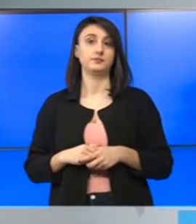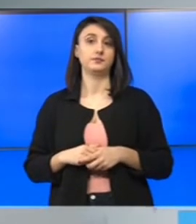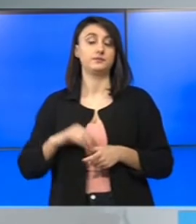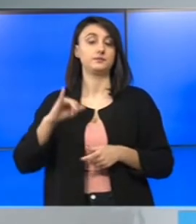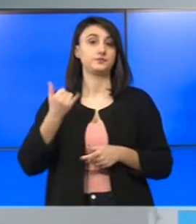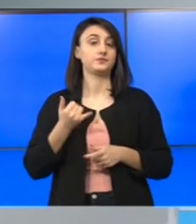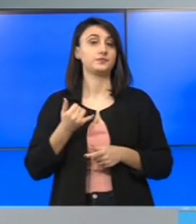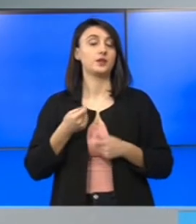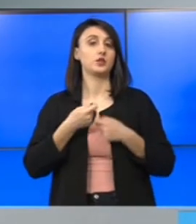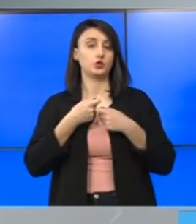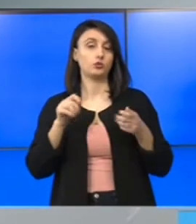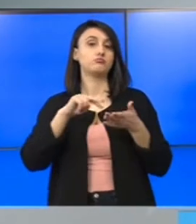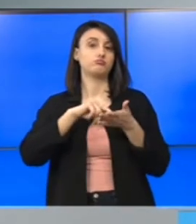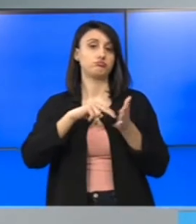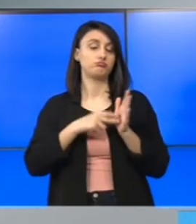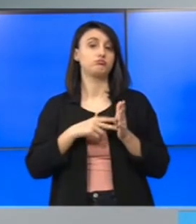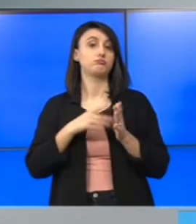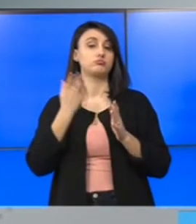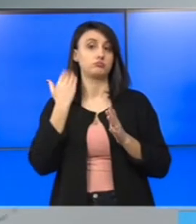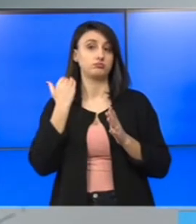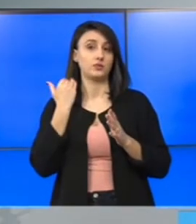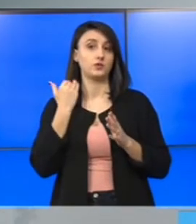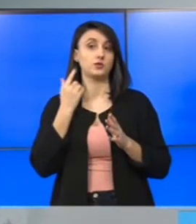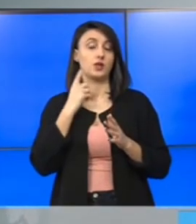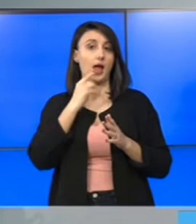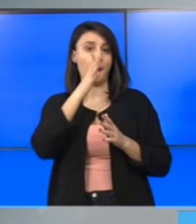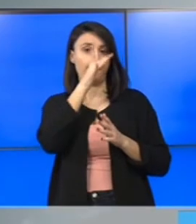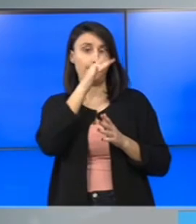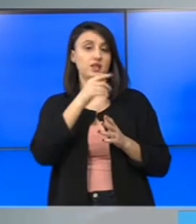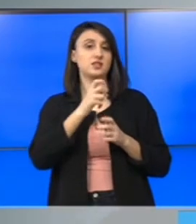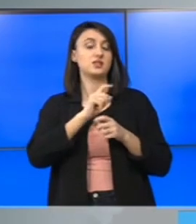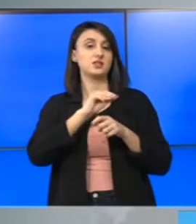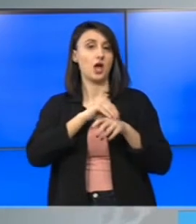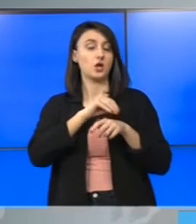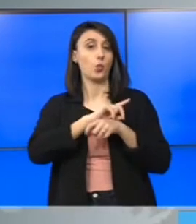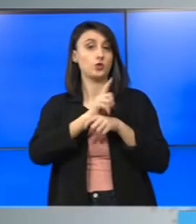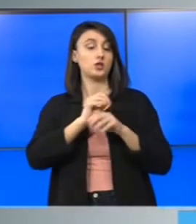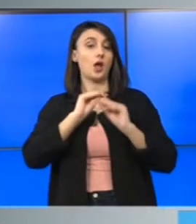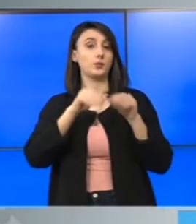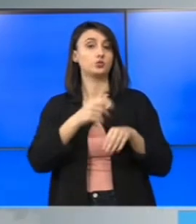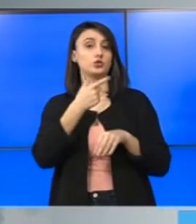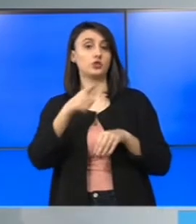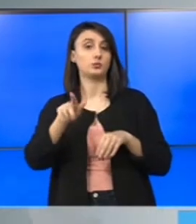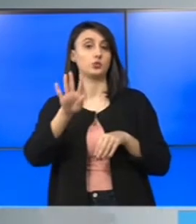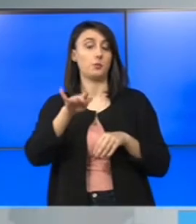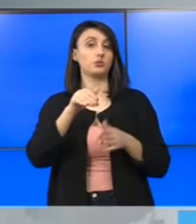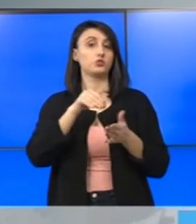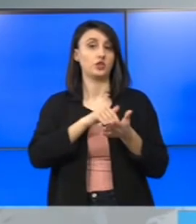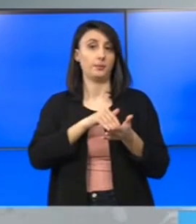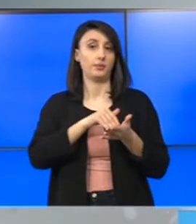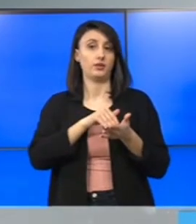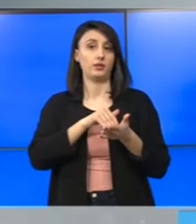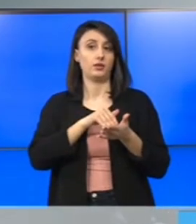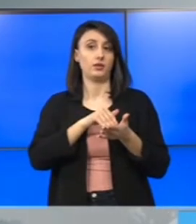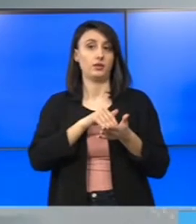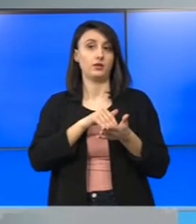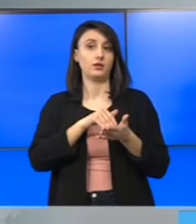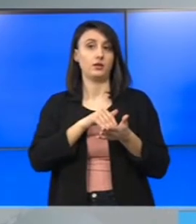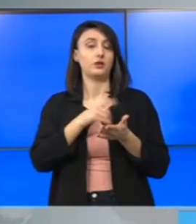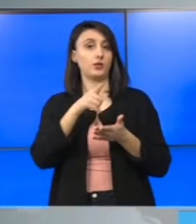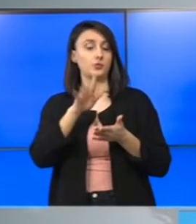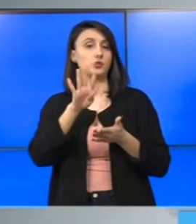complet dotate când eram în aprilie în stare de urgență, ajunsesc la 740 de mii. Am reușit să...